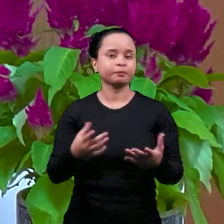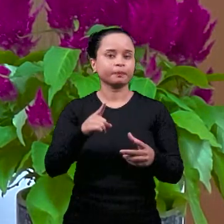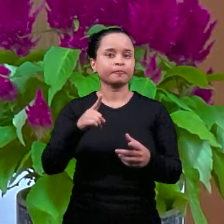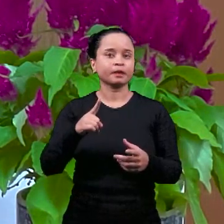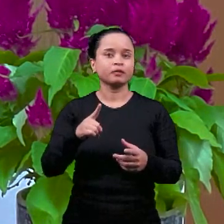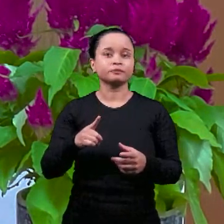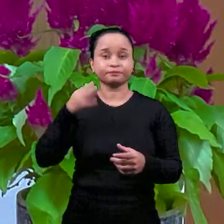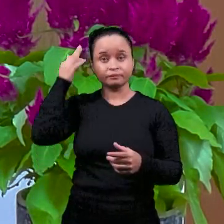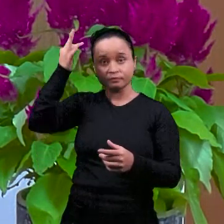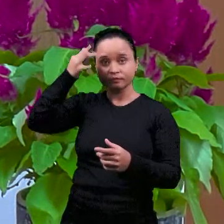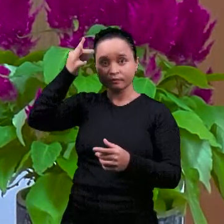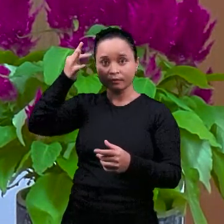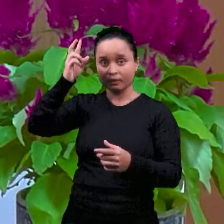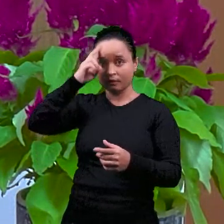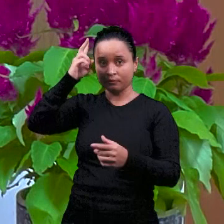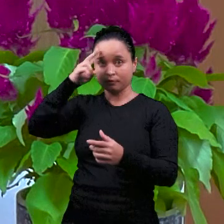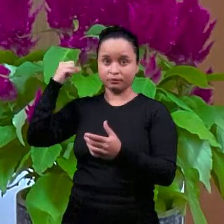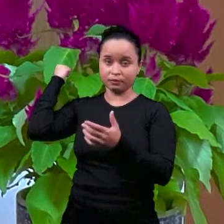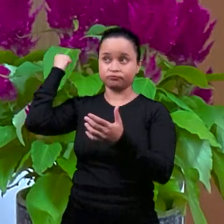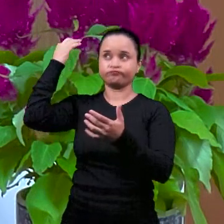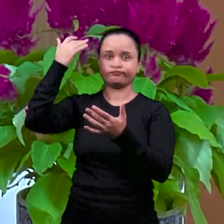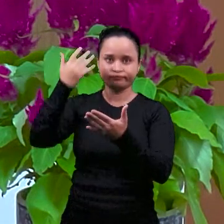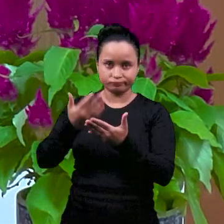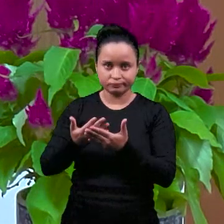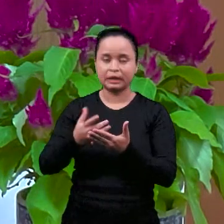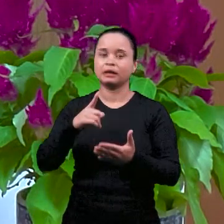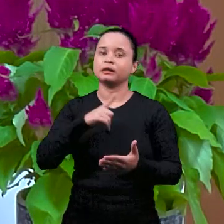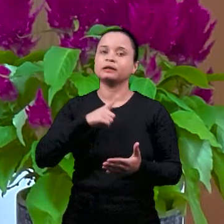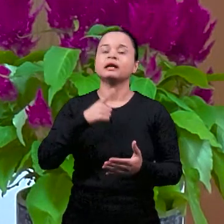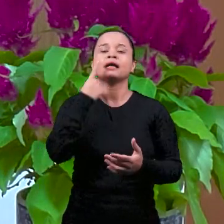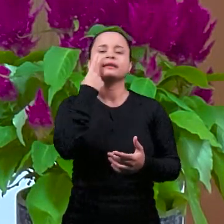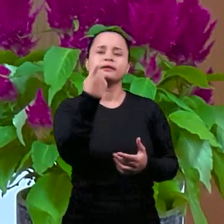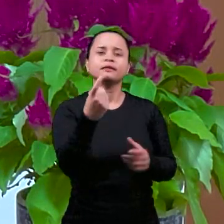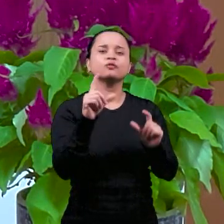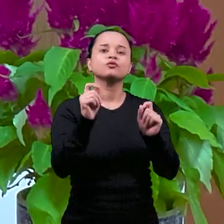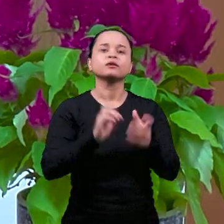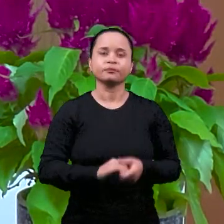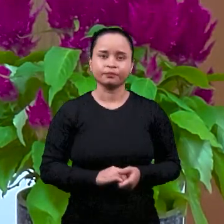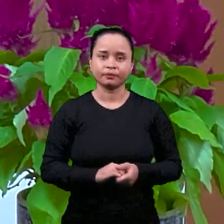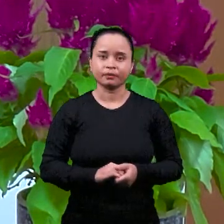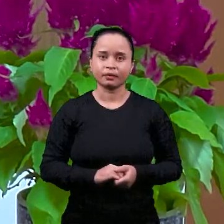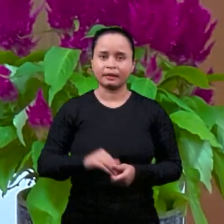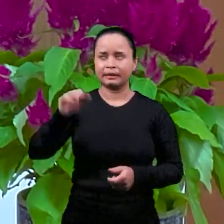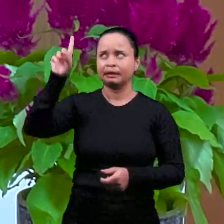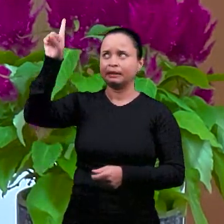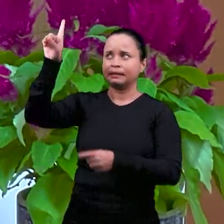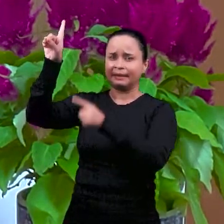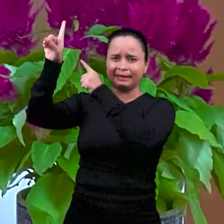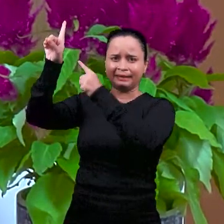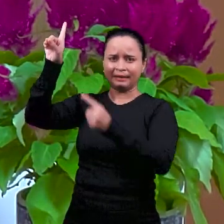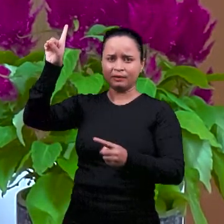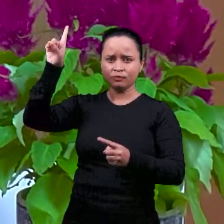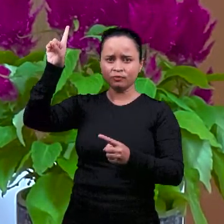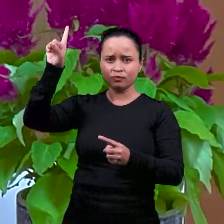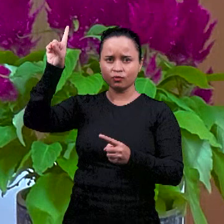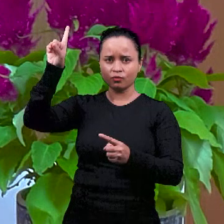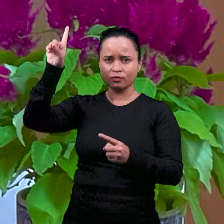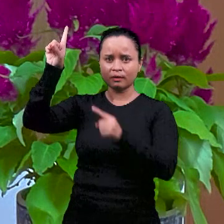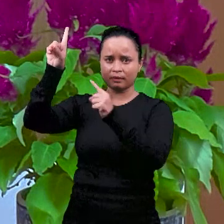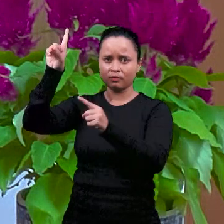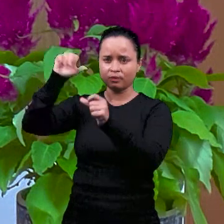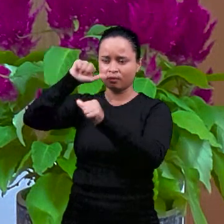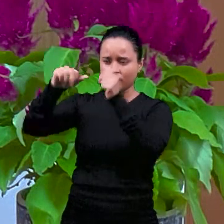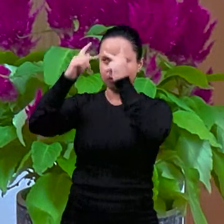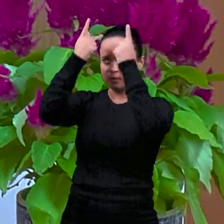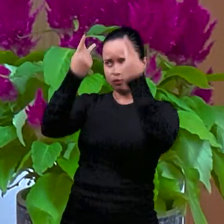в стоической философии был интерес гуманизировать человека и